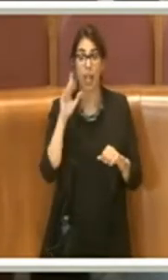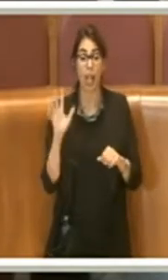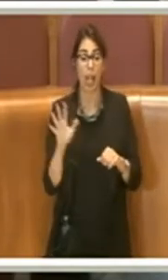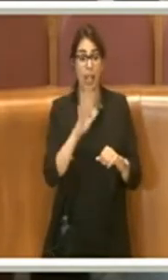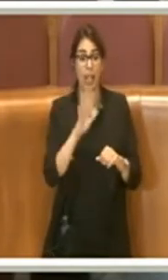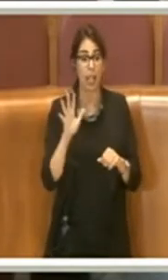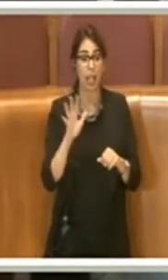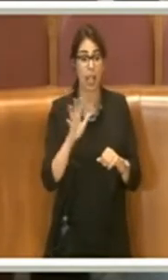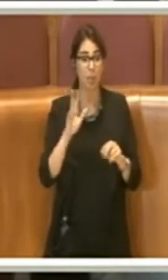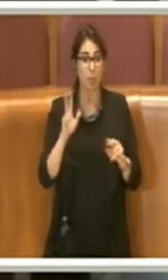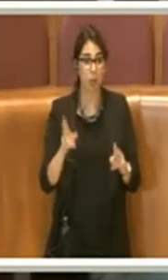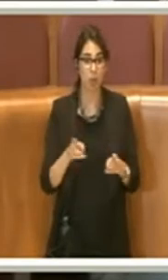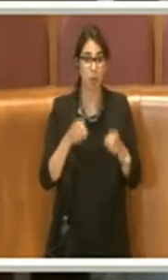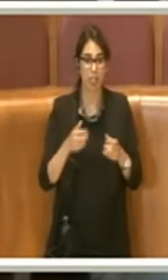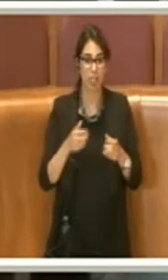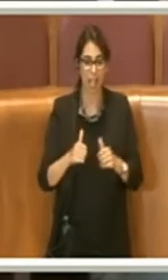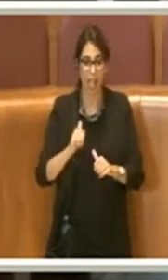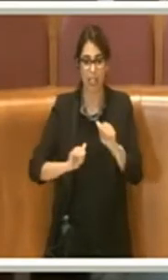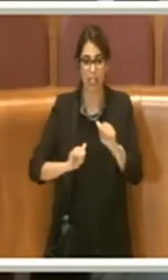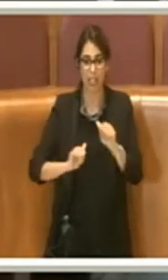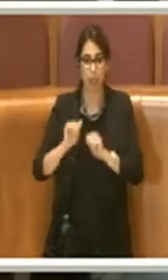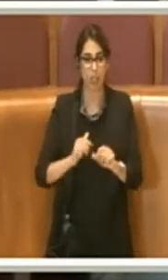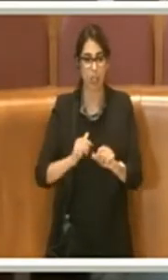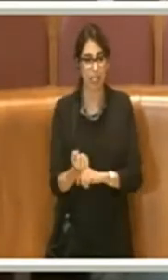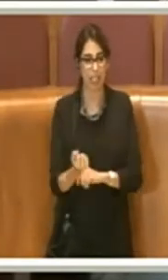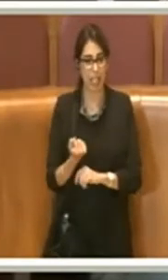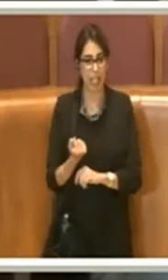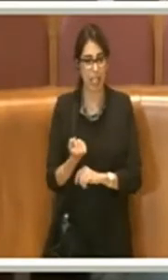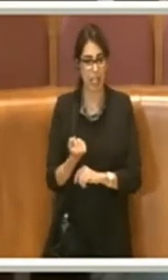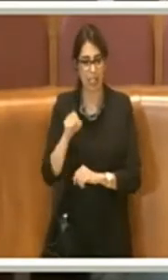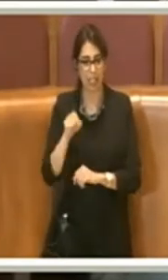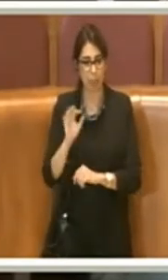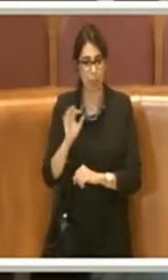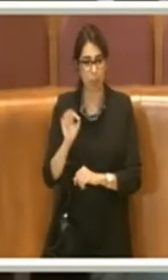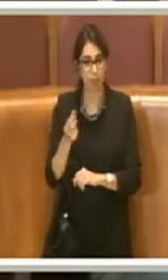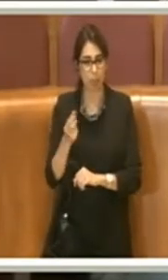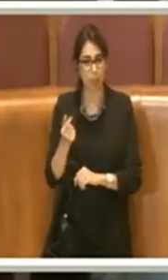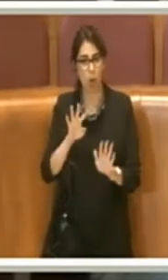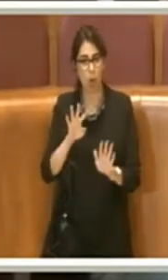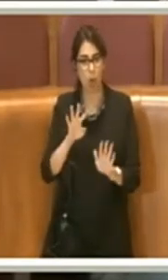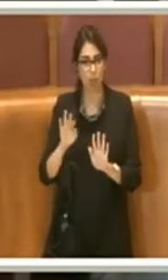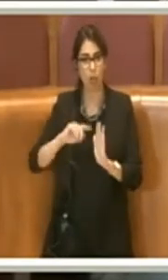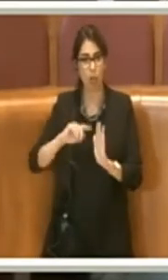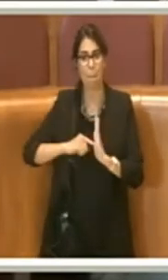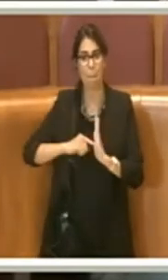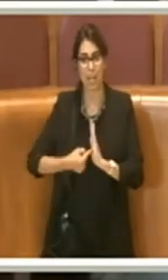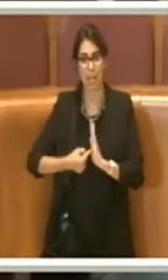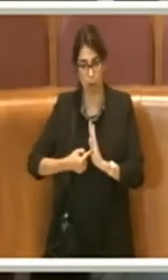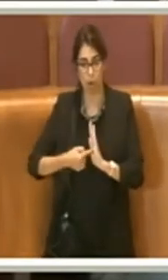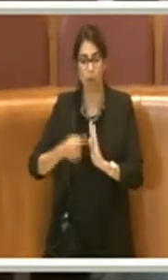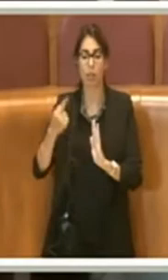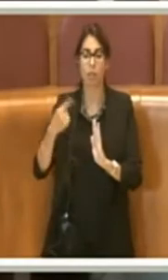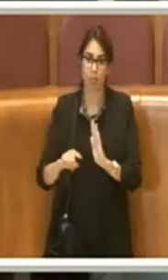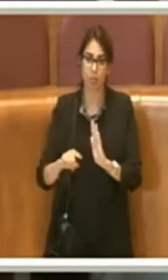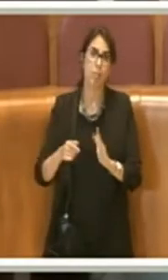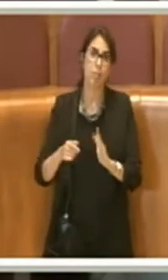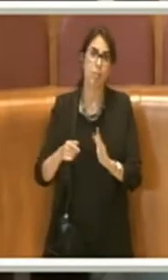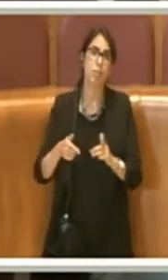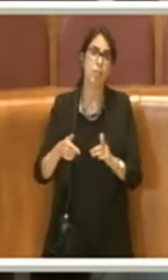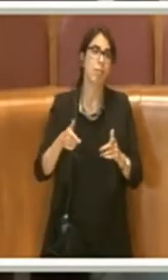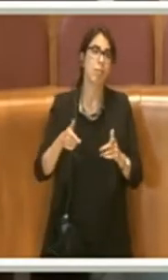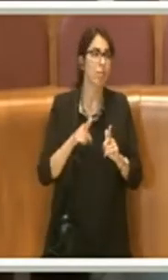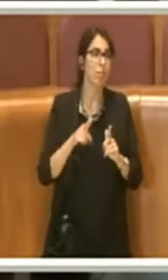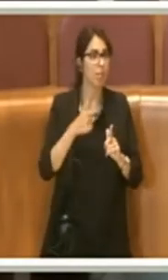anticipazione di cassa per 900 milioni mette l'amministrazione capitolina, la città di Roma e i